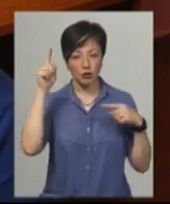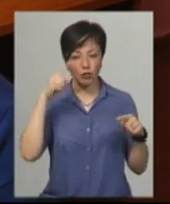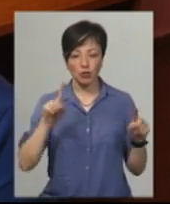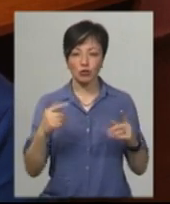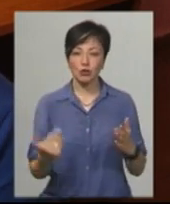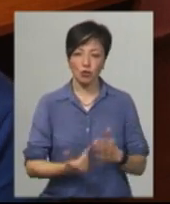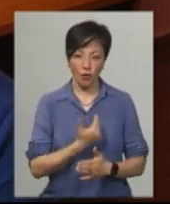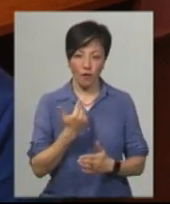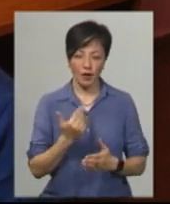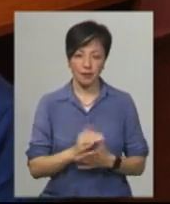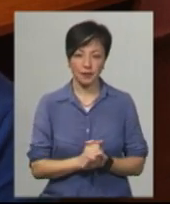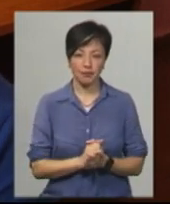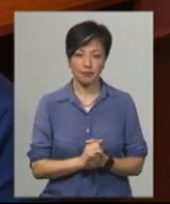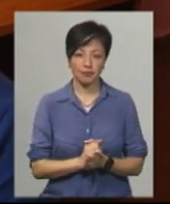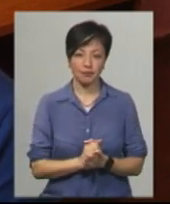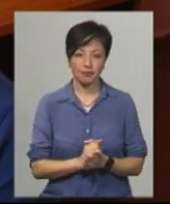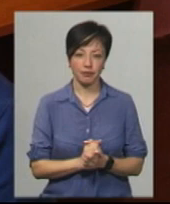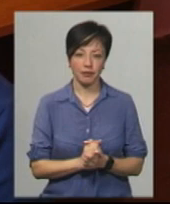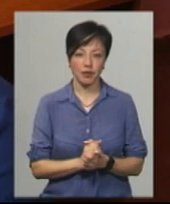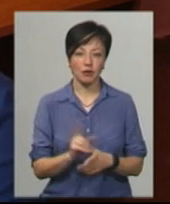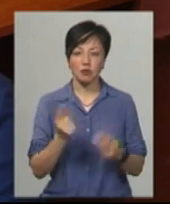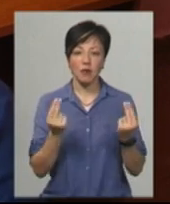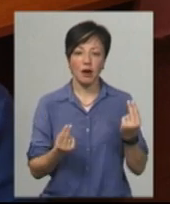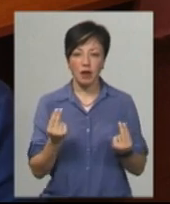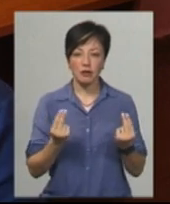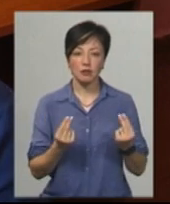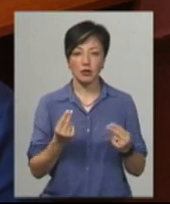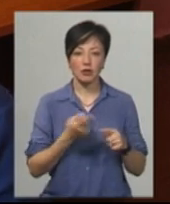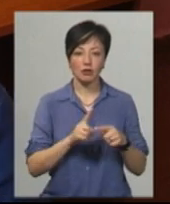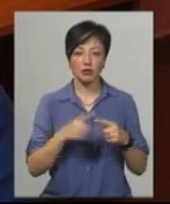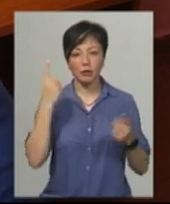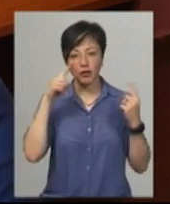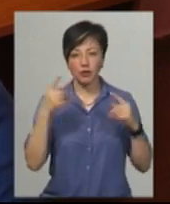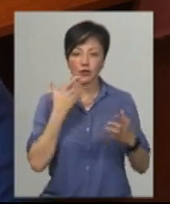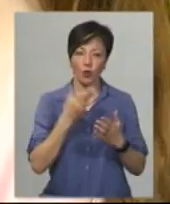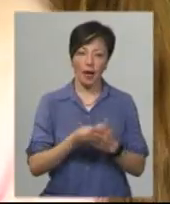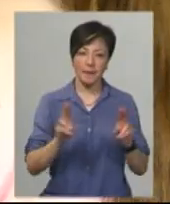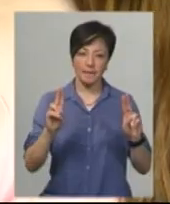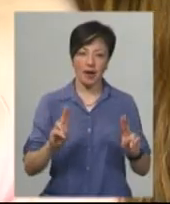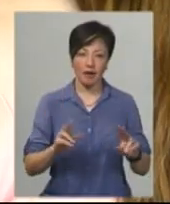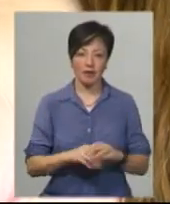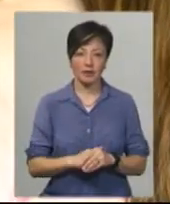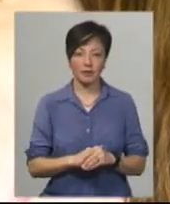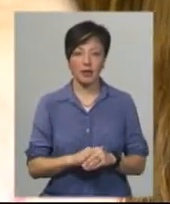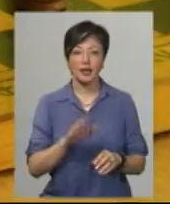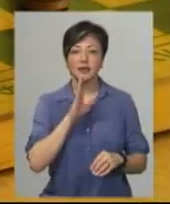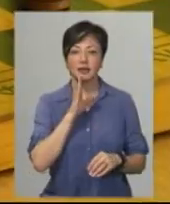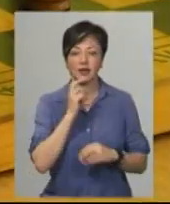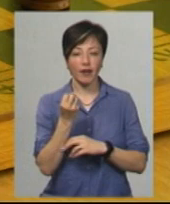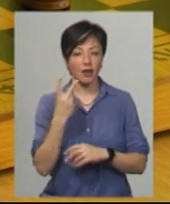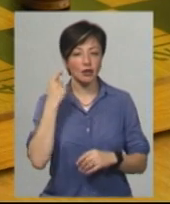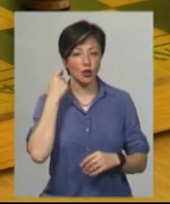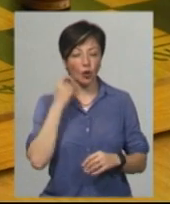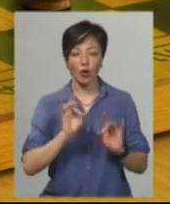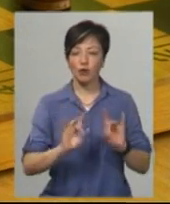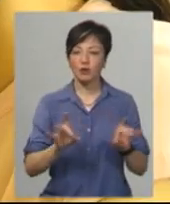щось нове, щоб гратися, бо ту гру вже придумати якісь свої правила. Діані Койді 12 років.